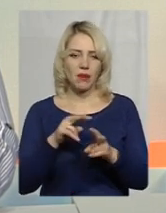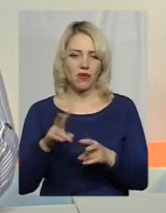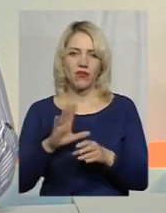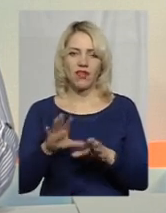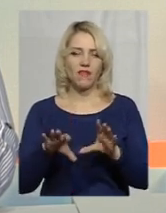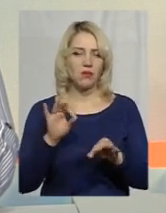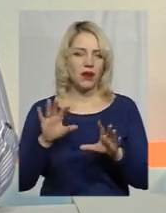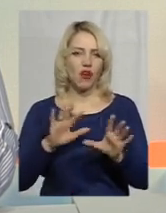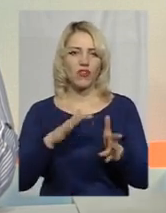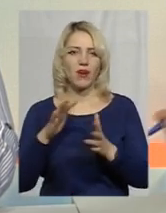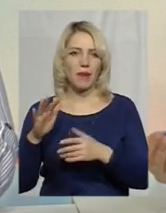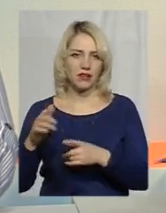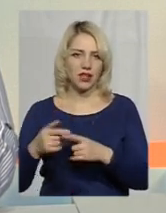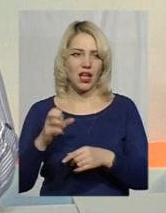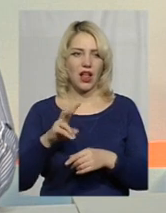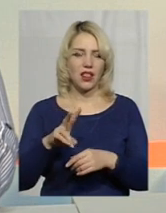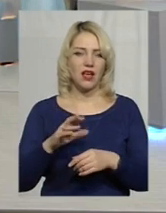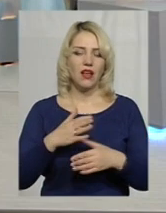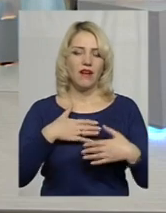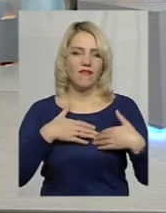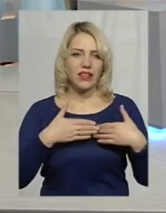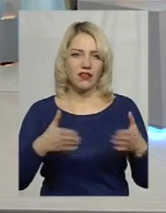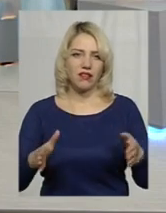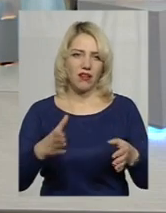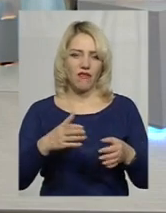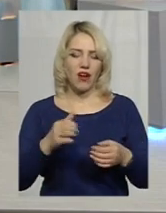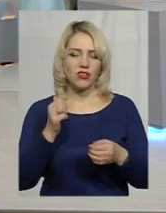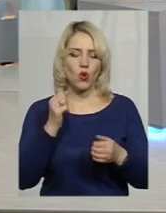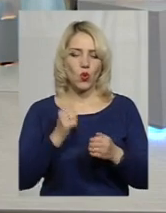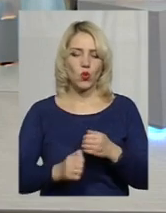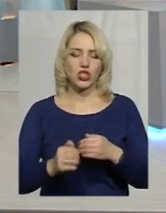випадки, але вони відкривають на зустріч кожній дитині двері,